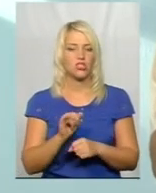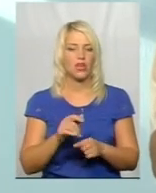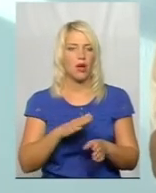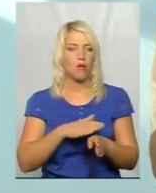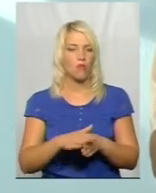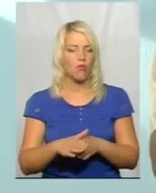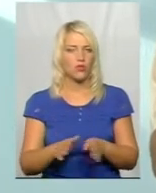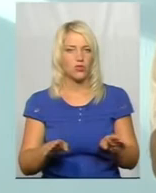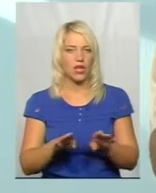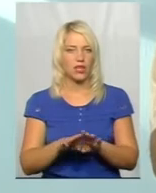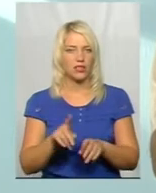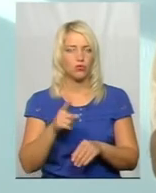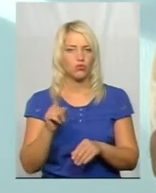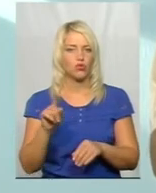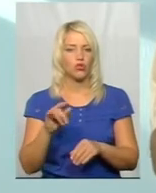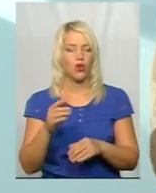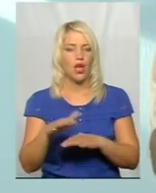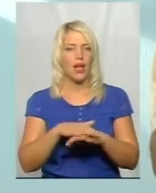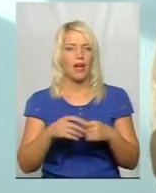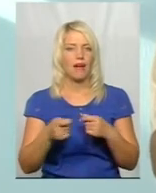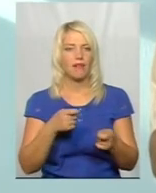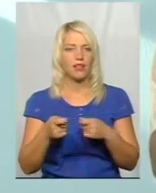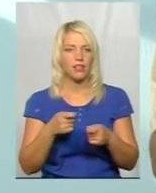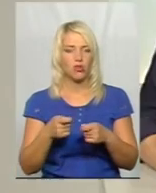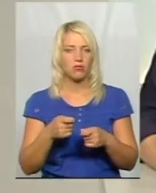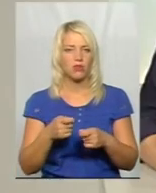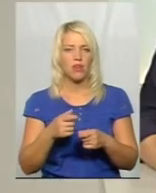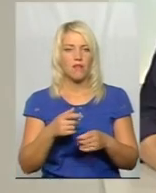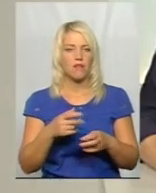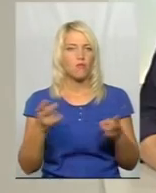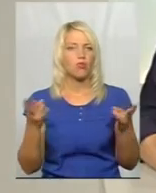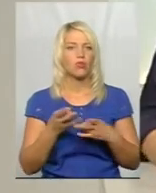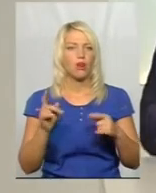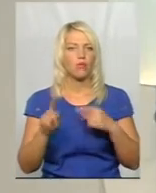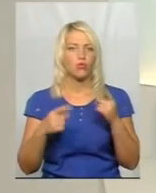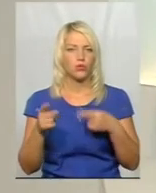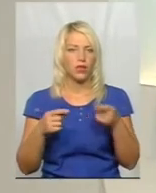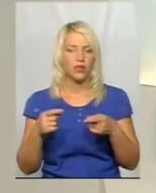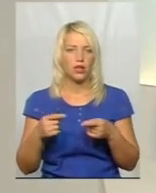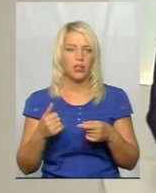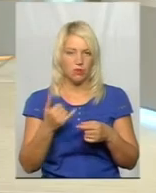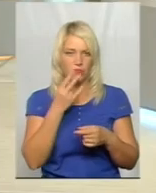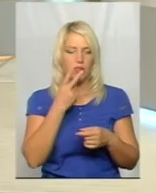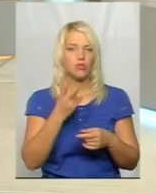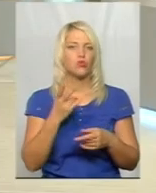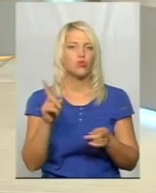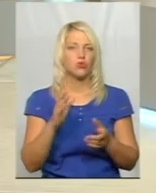надзвичайно, потребує. Ми сьогодні не бачимо черги в відділах кадрів підприємств, які займаються